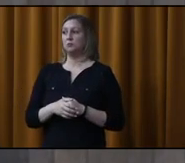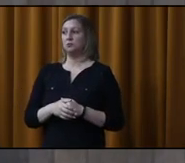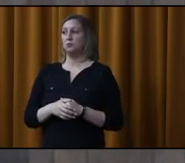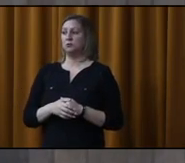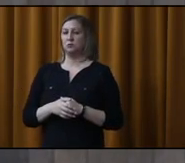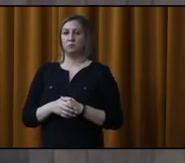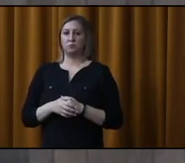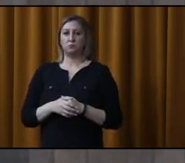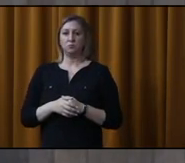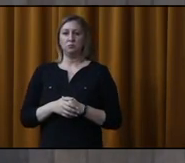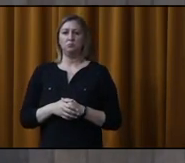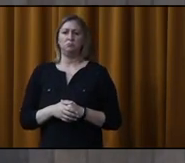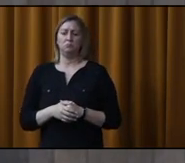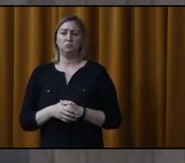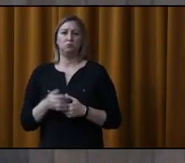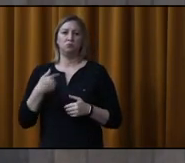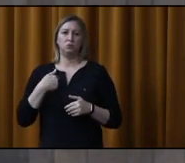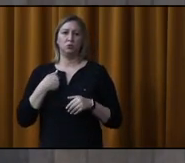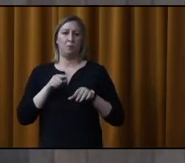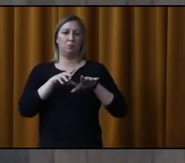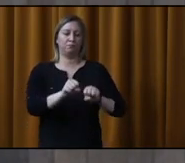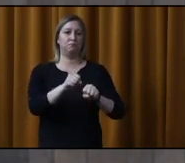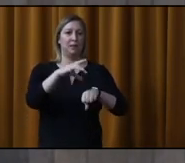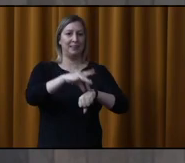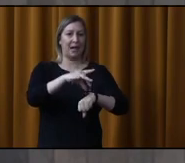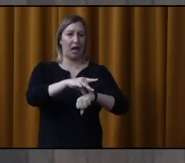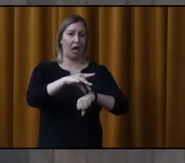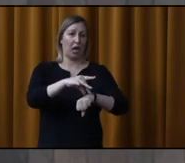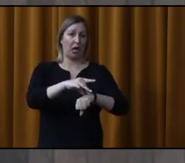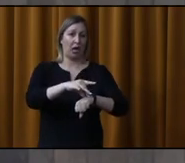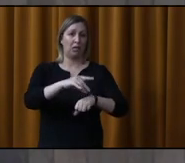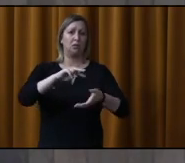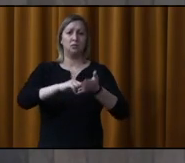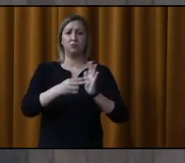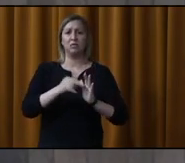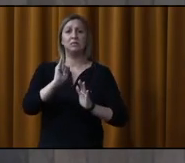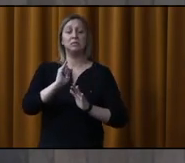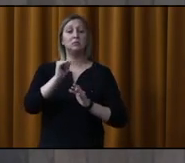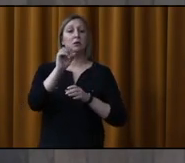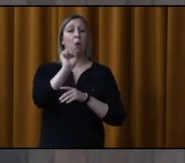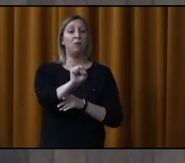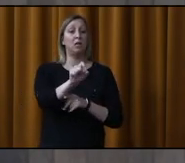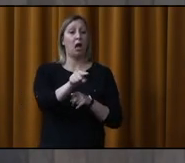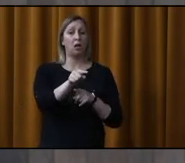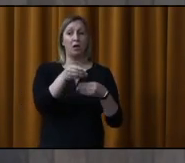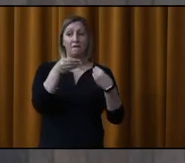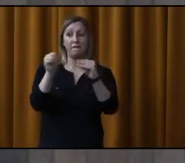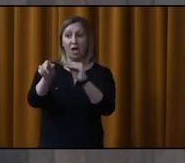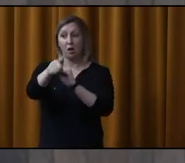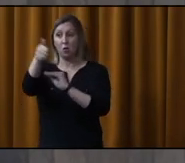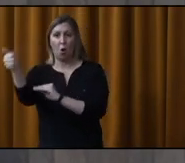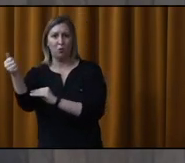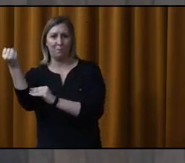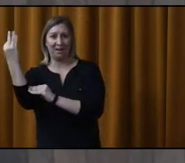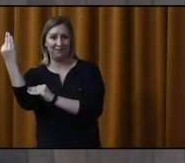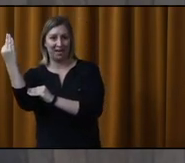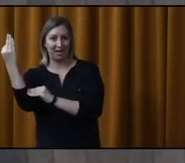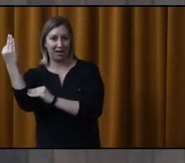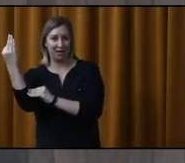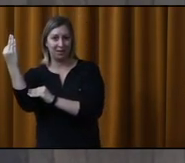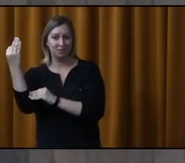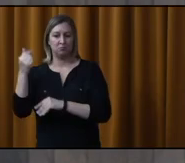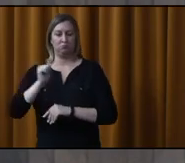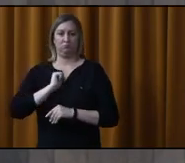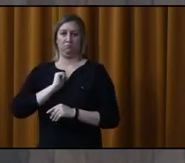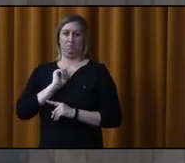droit de péremption sur le terrain. Donc, si jamais le propriétaire de la marina voulait vendre à un autre propriétaire privé, la Ville aurait